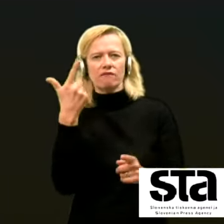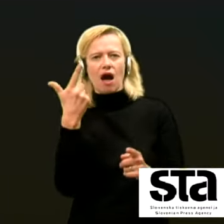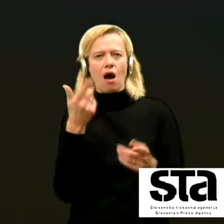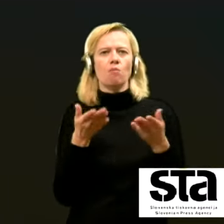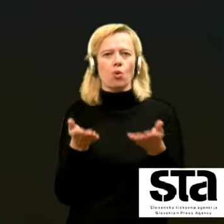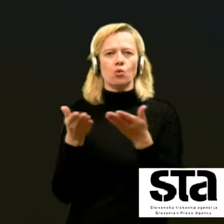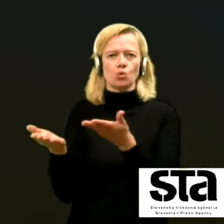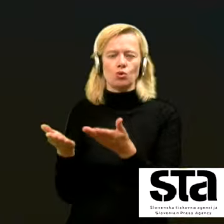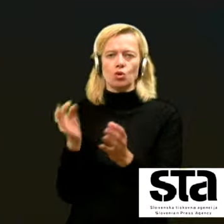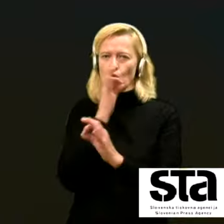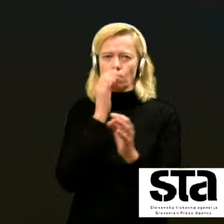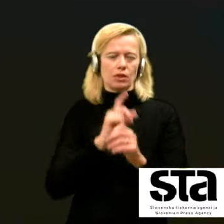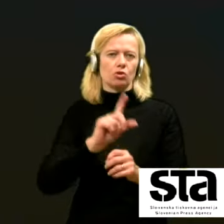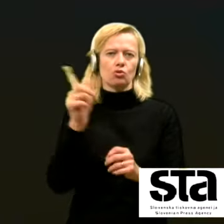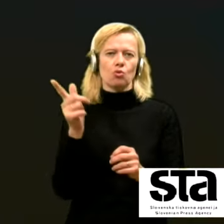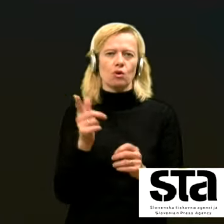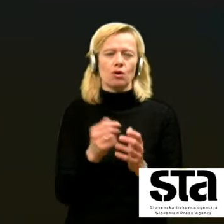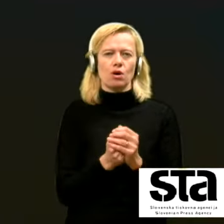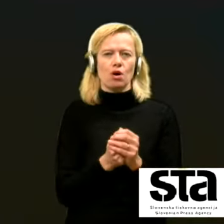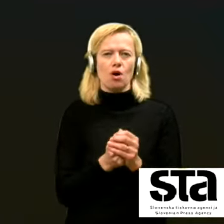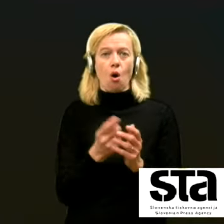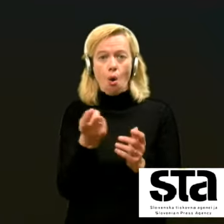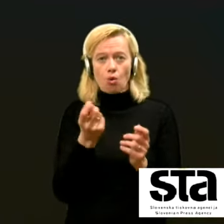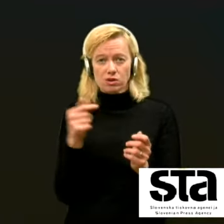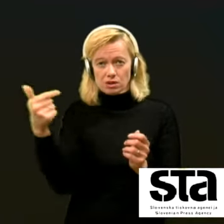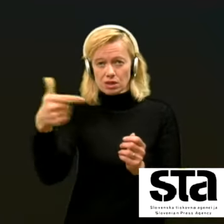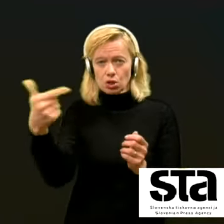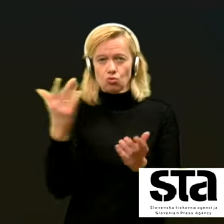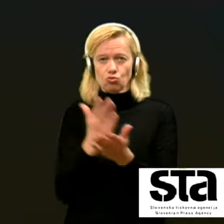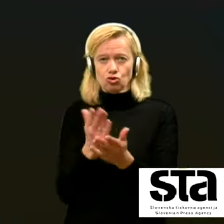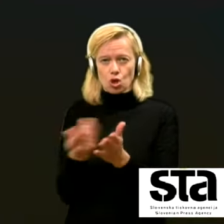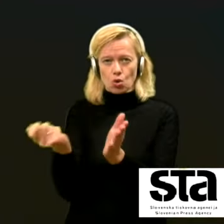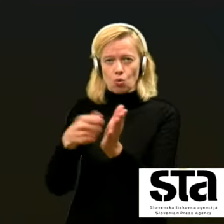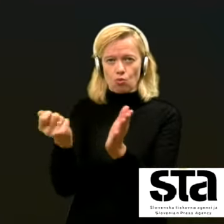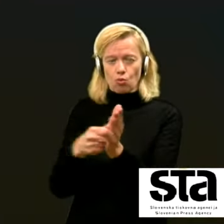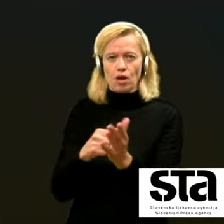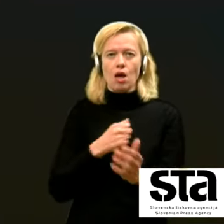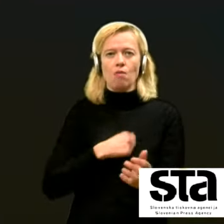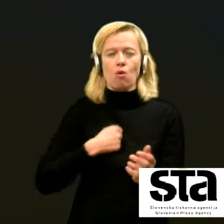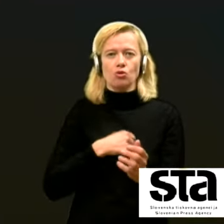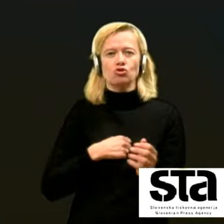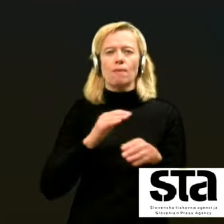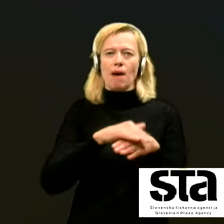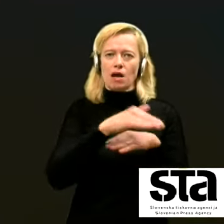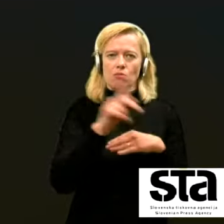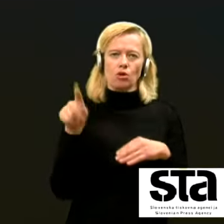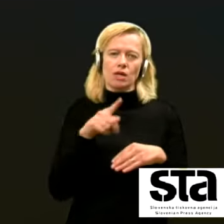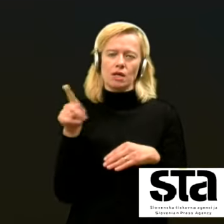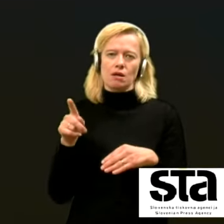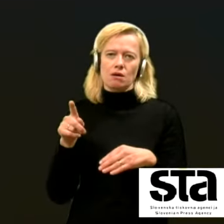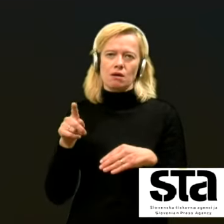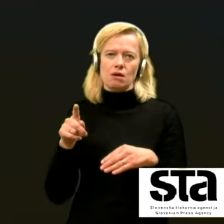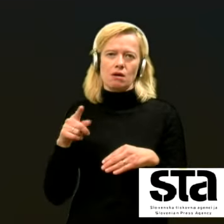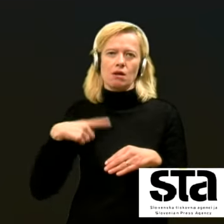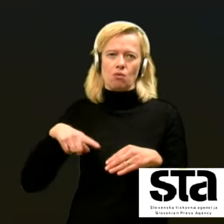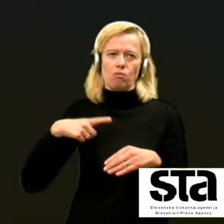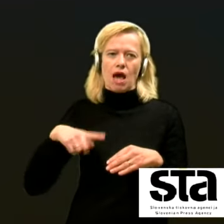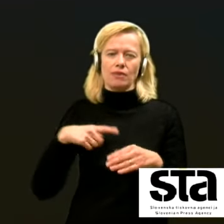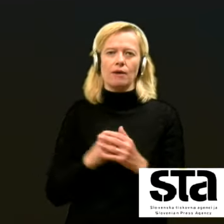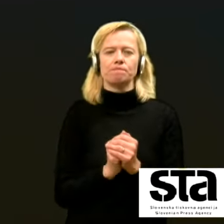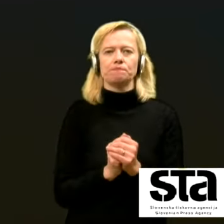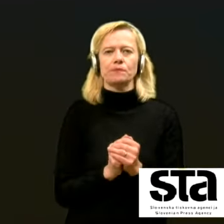drug in od njo že kukujete ta morda boljišnica Ljubljana in Maribor. In pa